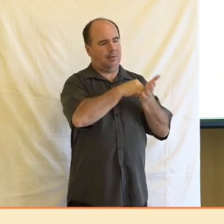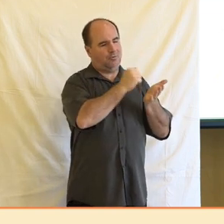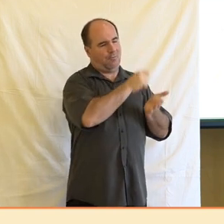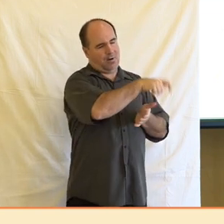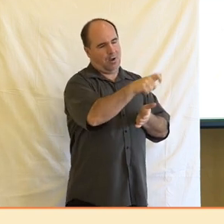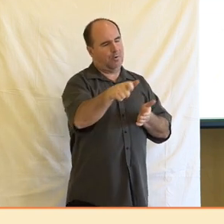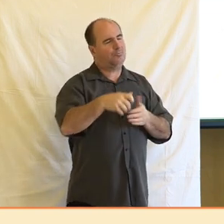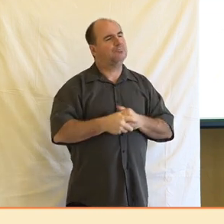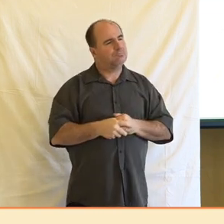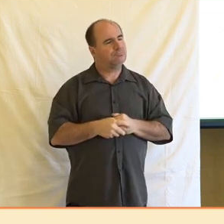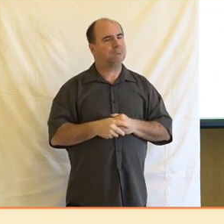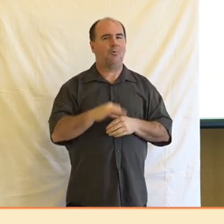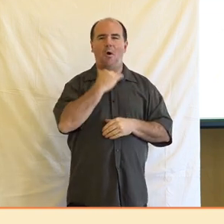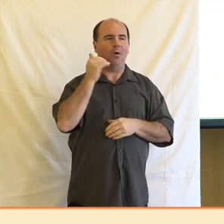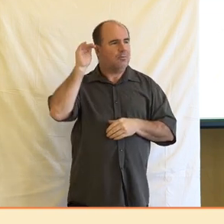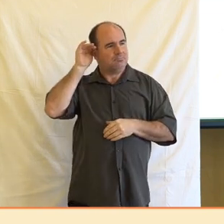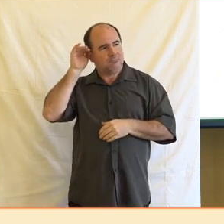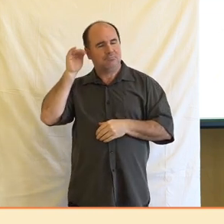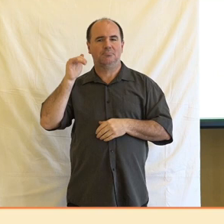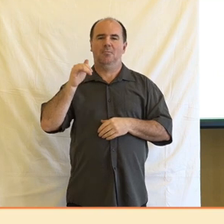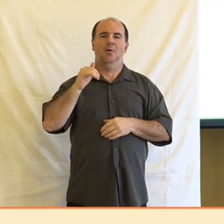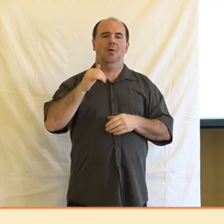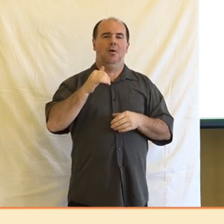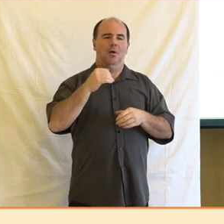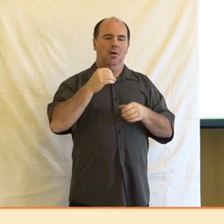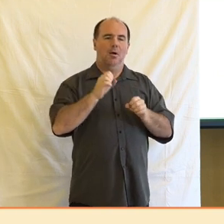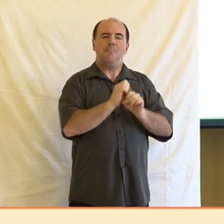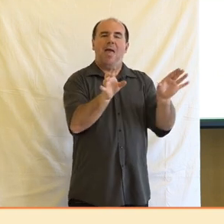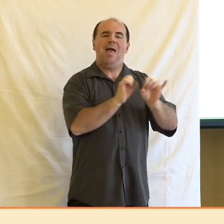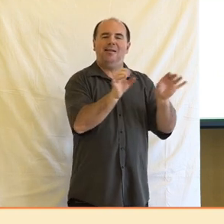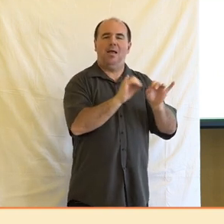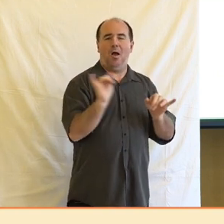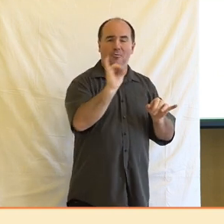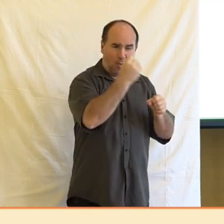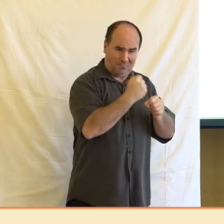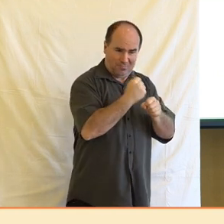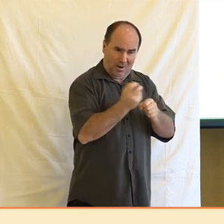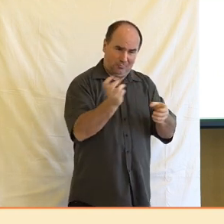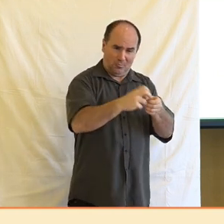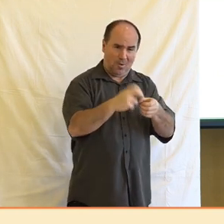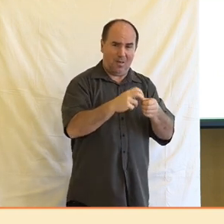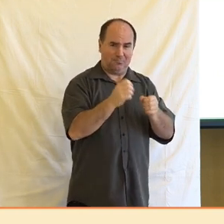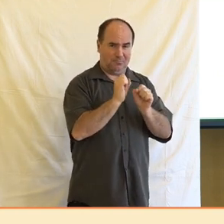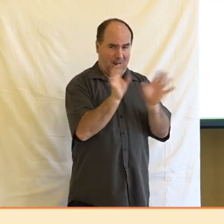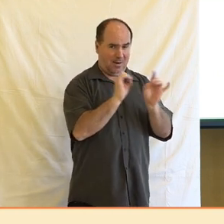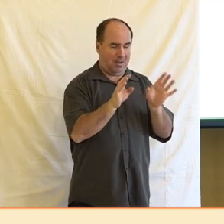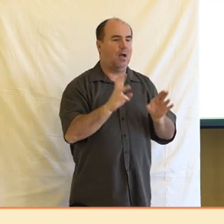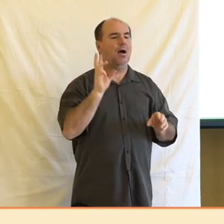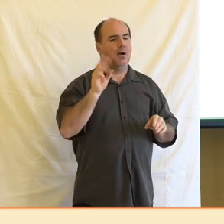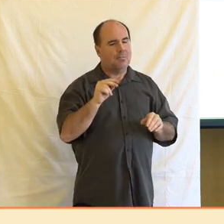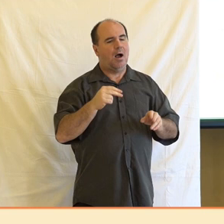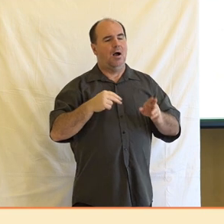novináři, respektive pracovníci v médiích, stále častěji mají kromě toho